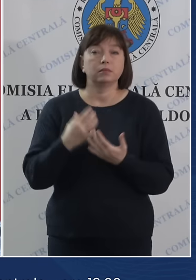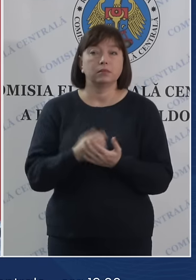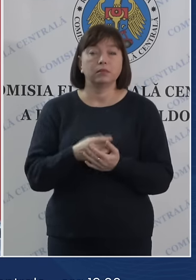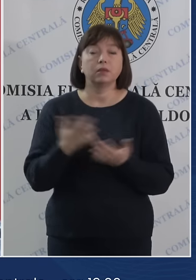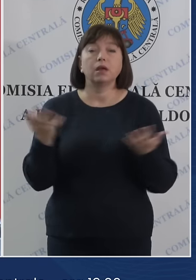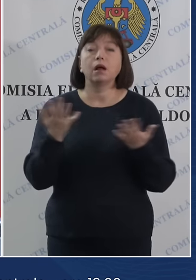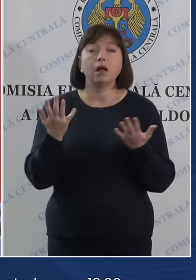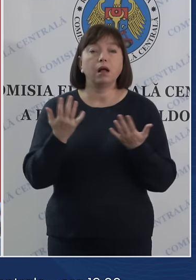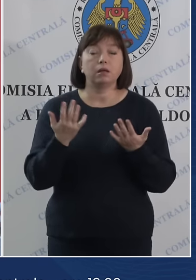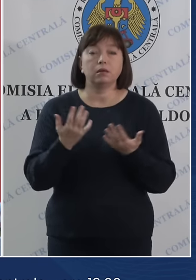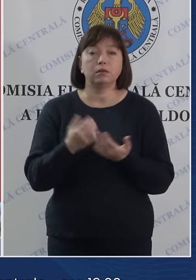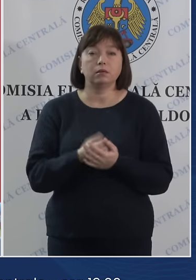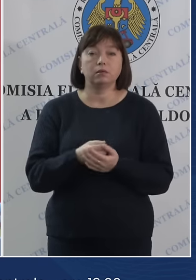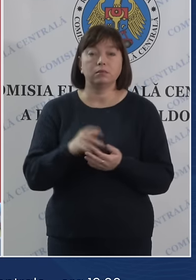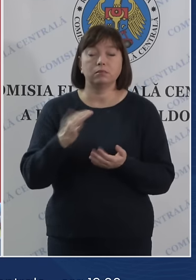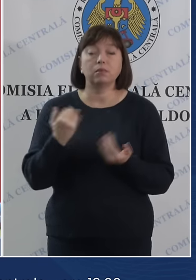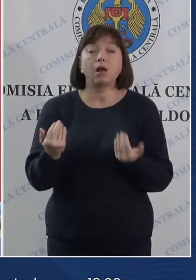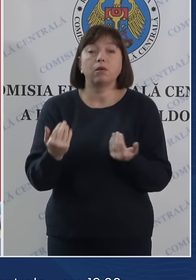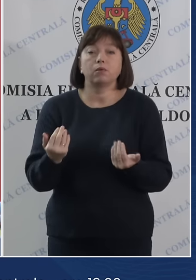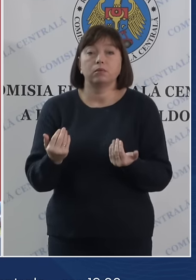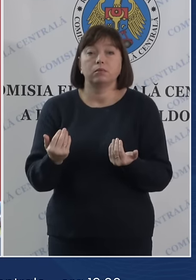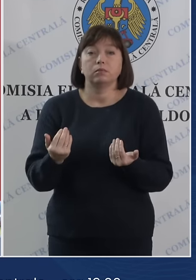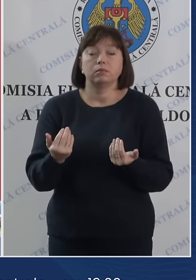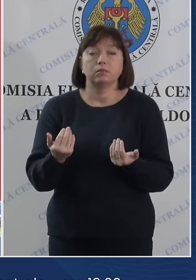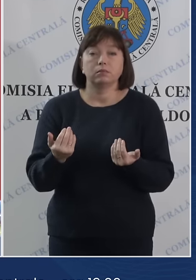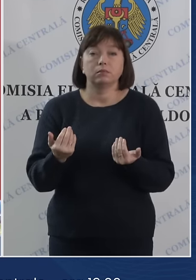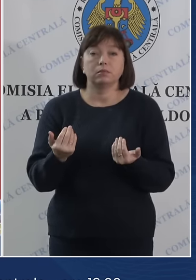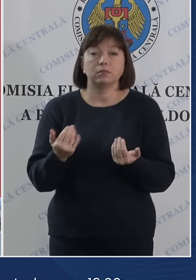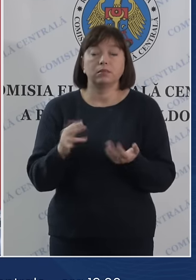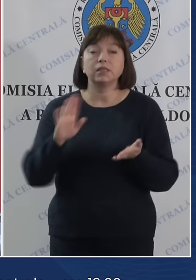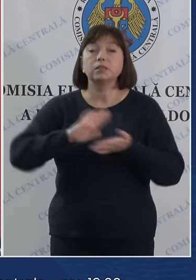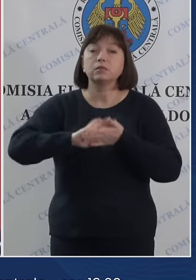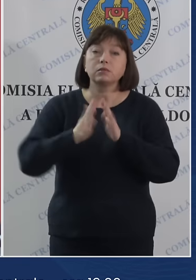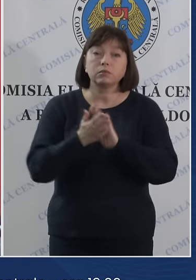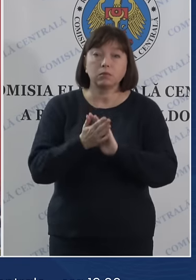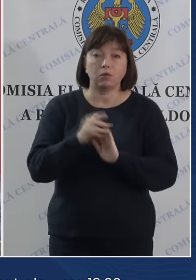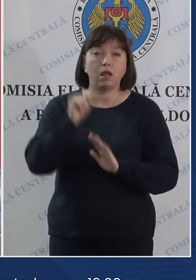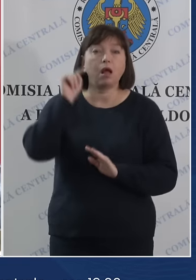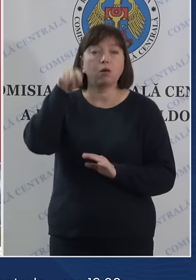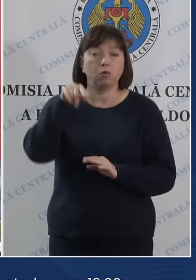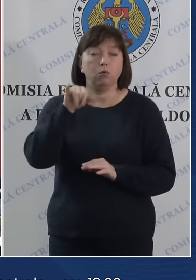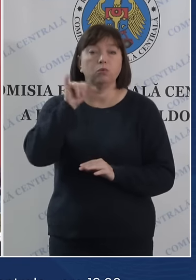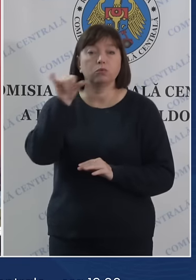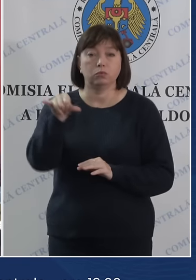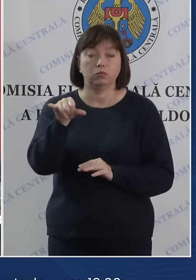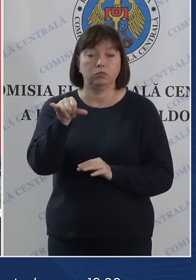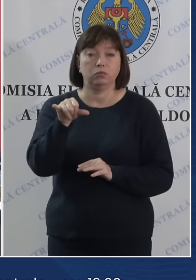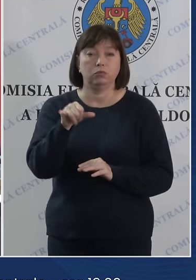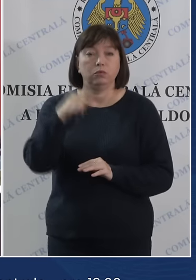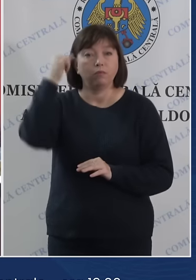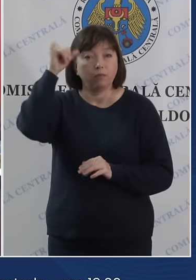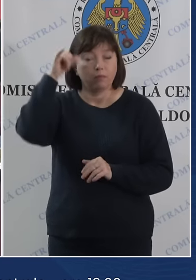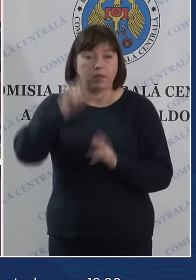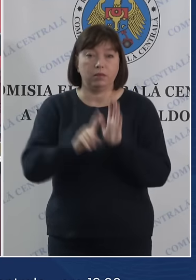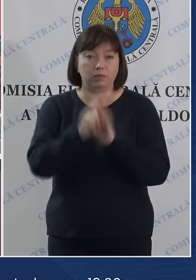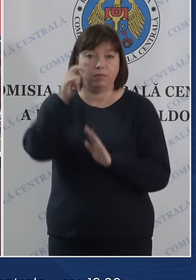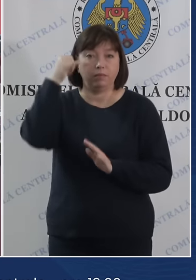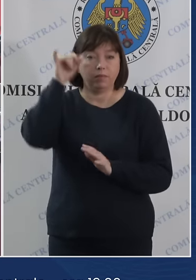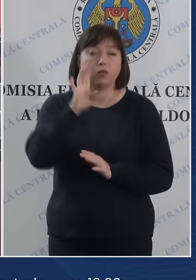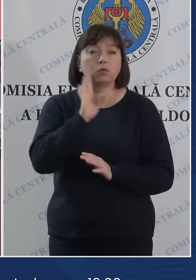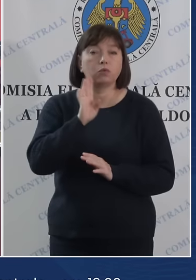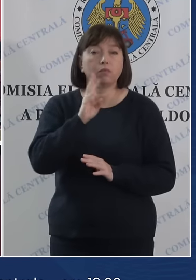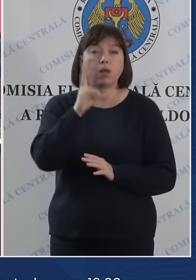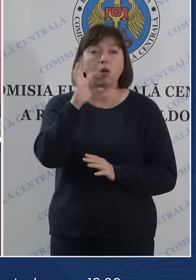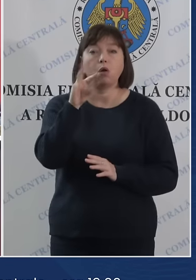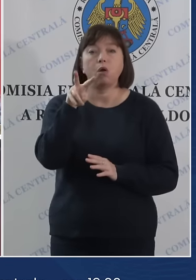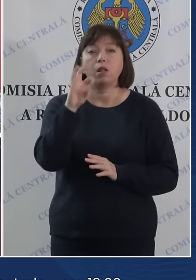care este acum atmosfera acolo la Bălți. Începem cu doamna